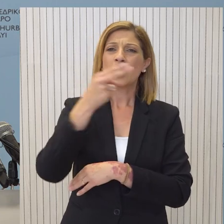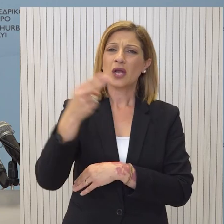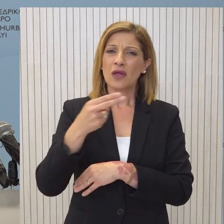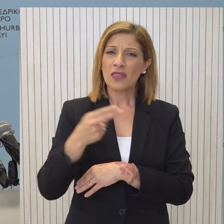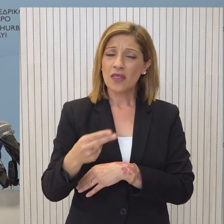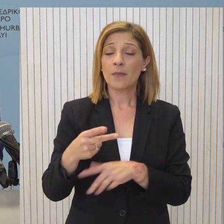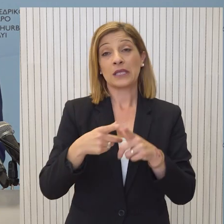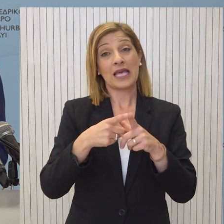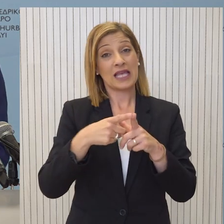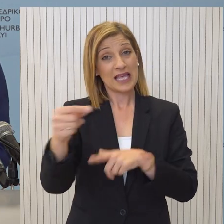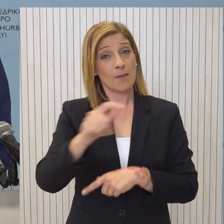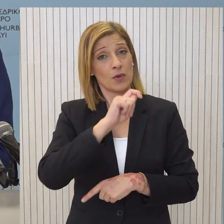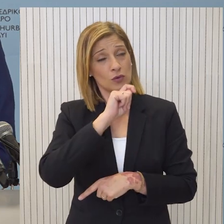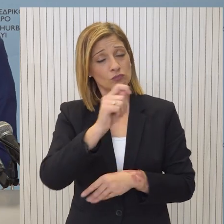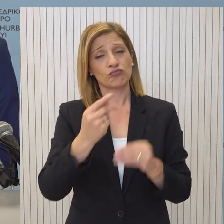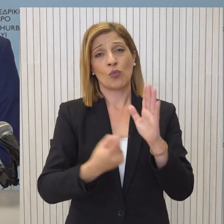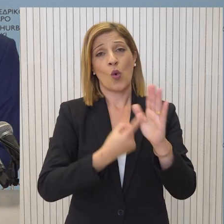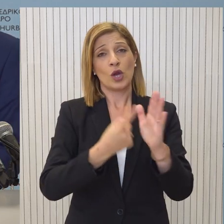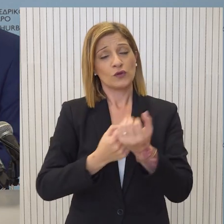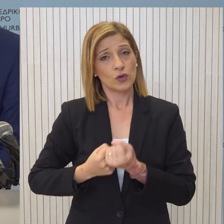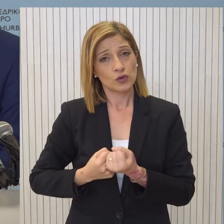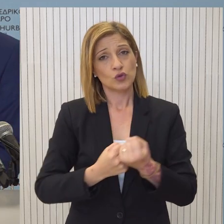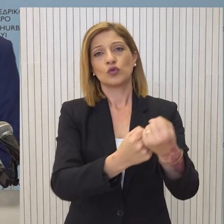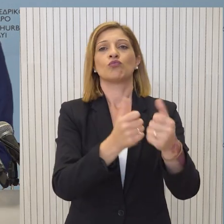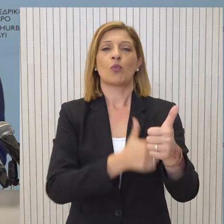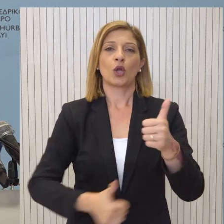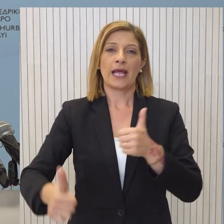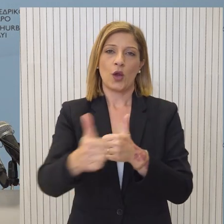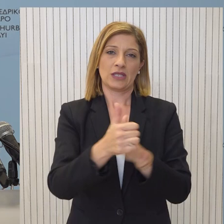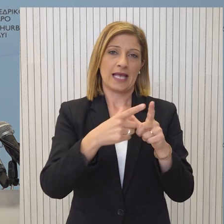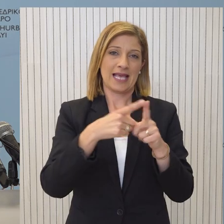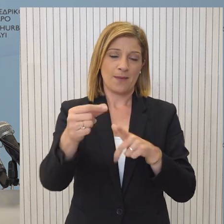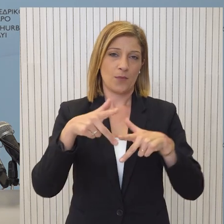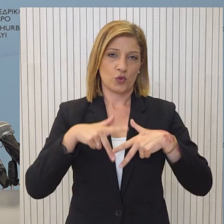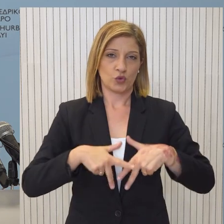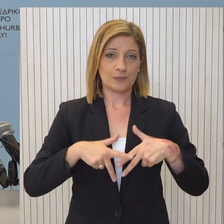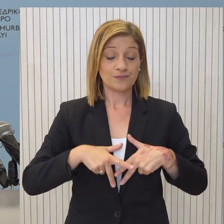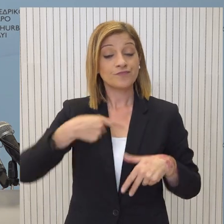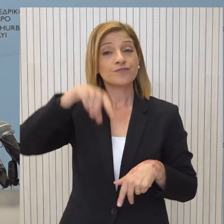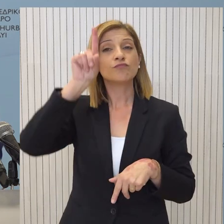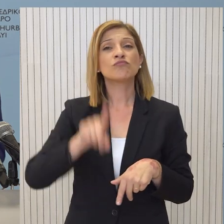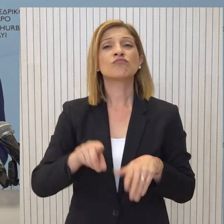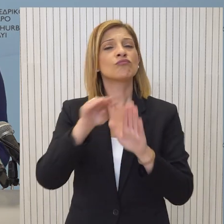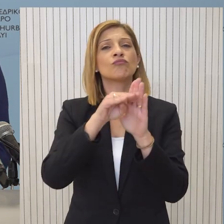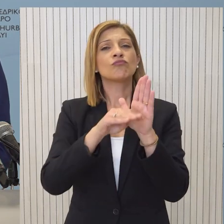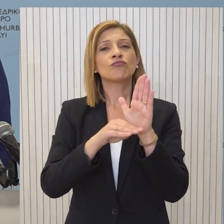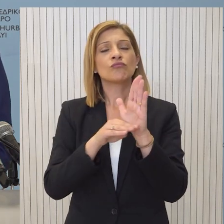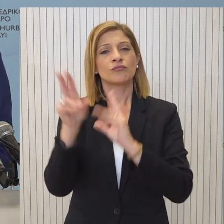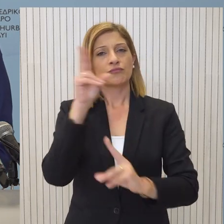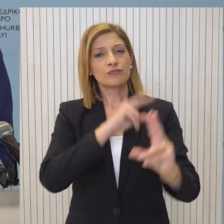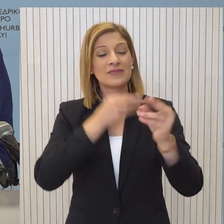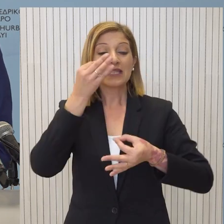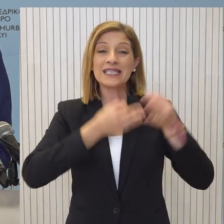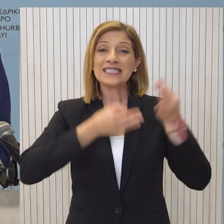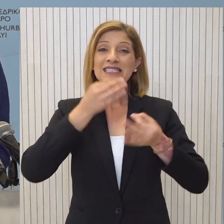θέση που η Κυπριακή Δημοκρατία ανέπτυξε και υποστήριξε ως θέμα προτεραιότητας. Στην ημερήσια διάταξη του Ευρωπαϊκού Συμβουλίου εντάσσεται και η